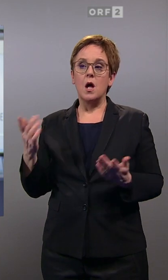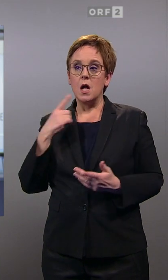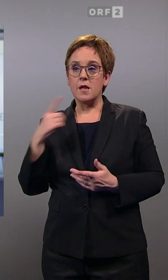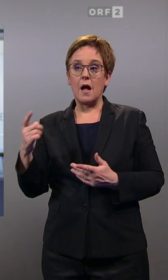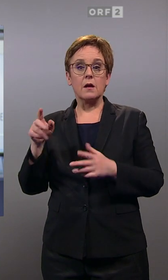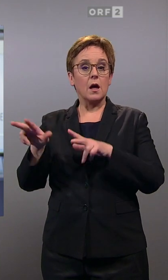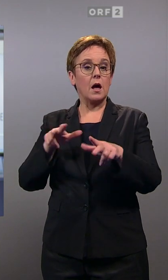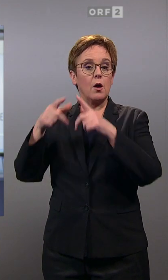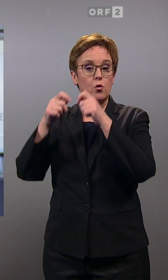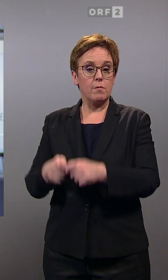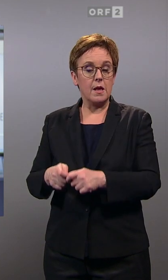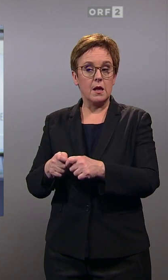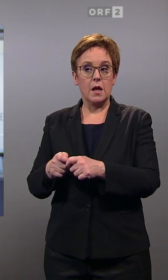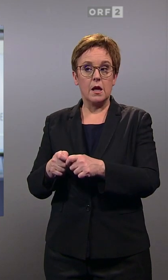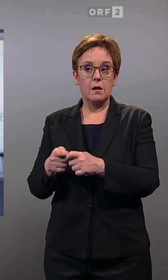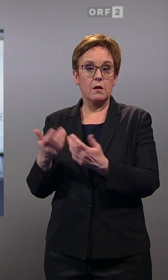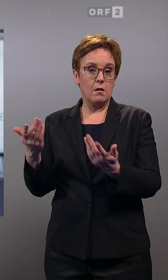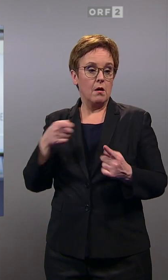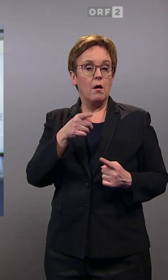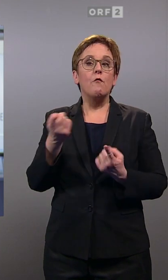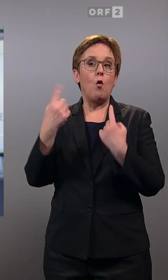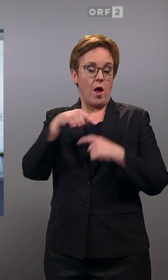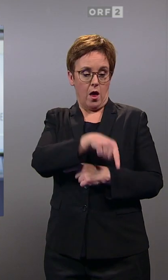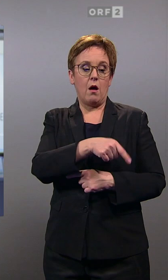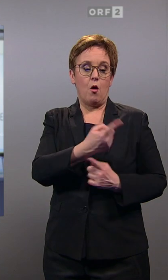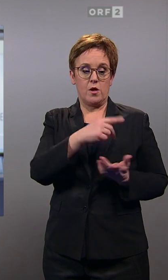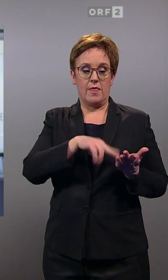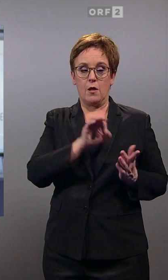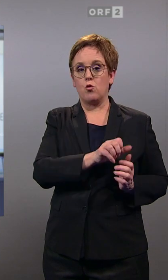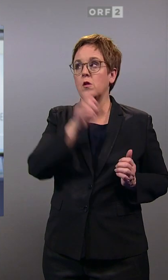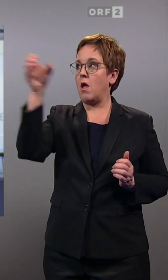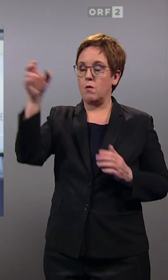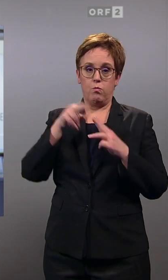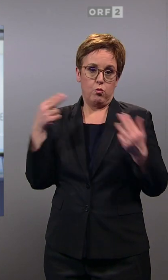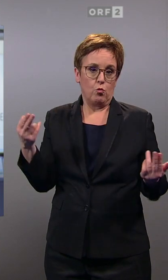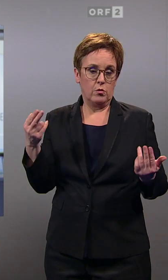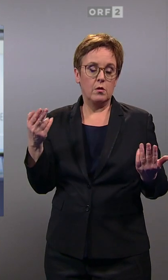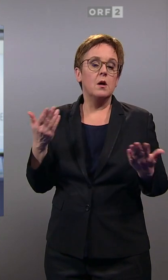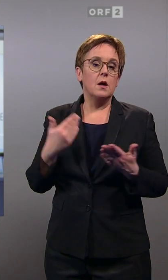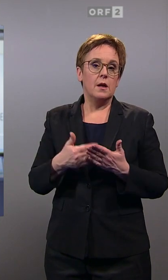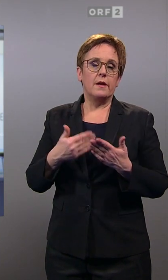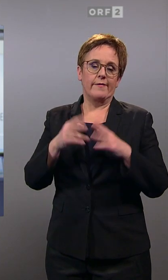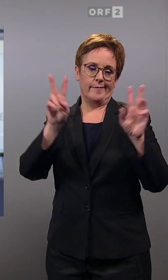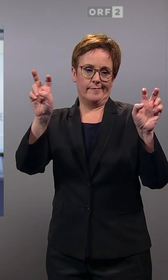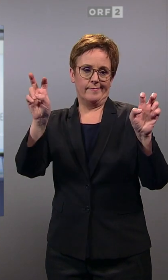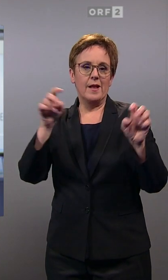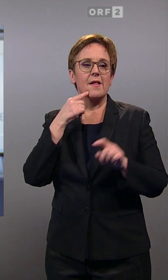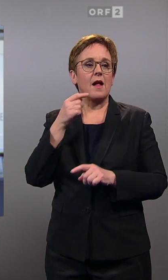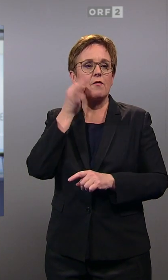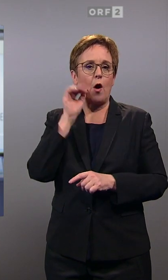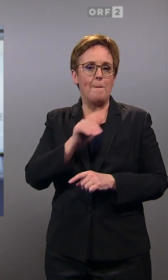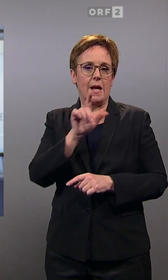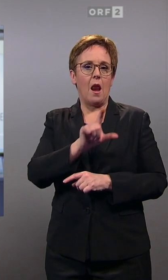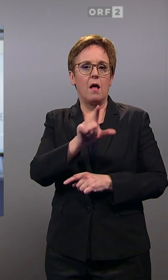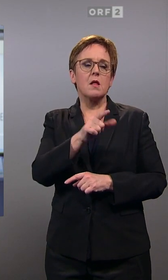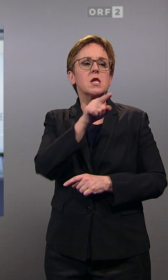Regierungsmitglieder von der ÖVP aus Niederösterreich. Und da hat man quasi auch, wenn man so will, Johanna Mikkel Leitner ein